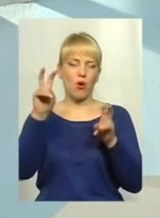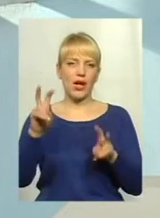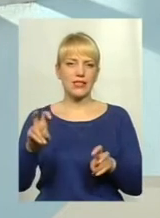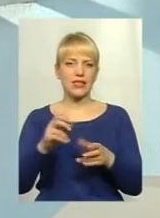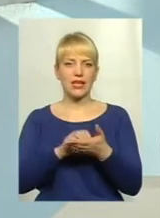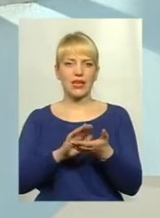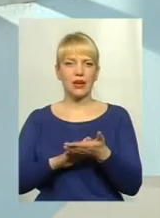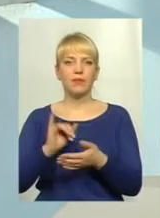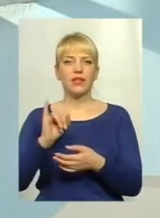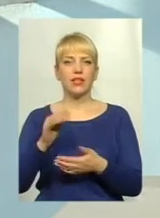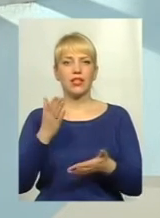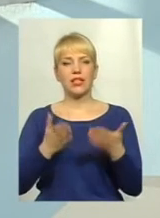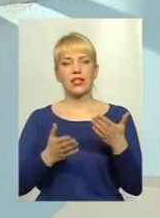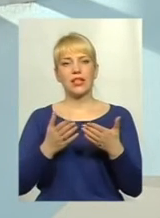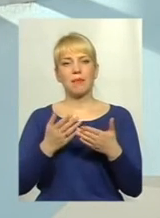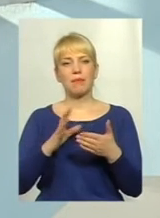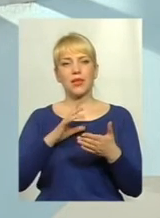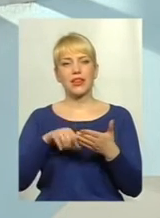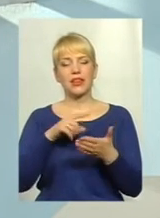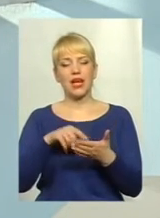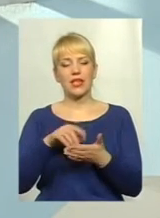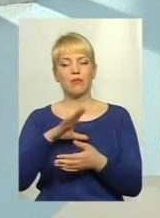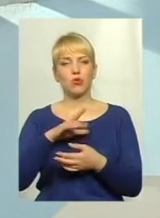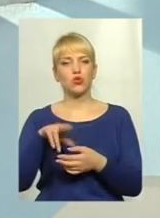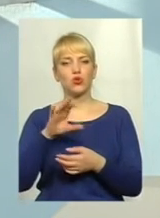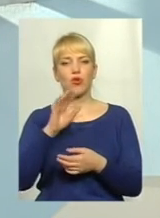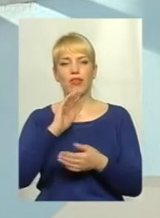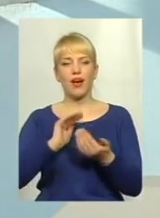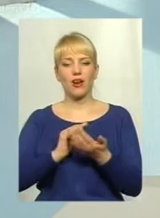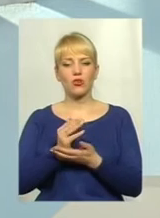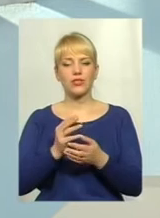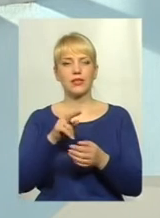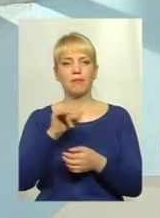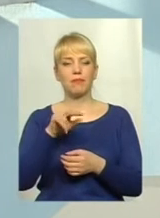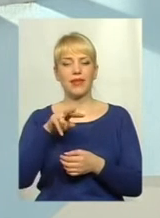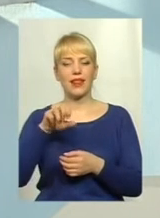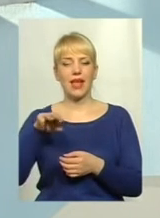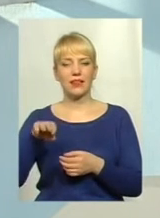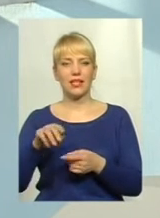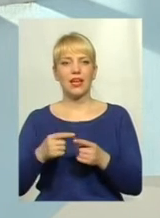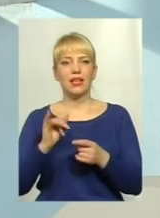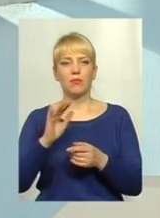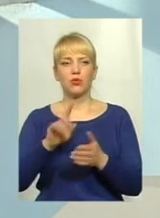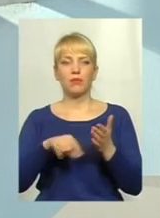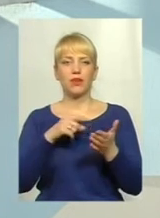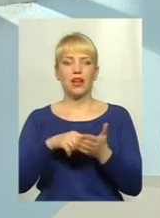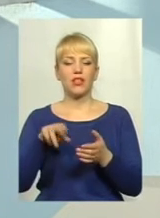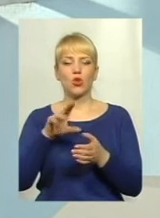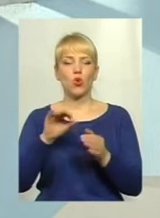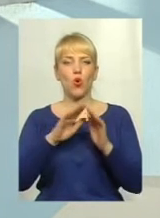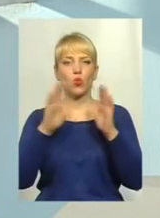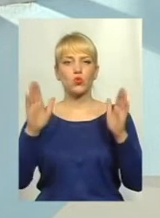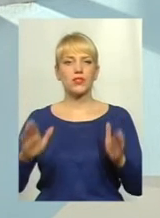все-таки питання, крім того, що до якості пілет буде, то питання буде до якості все-таки установки, в якій спалюється. Якщо установка